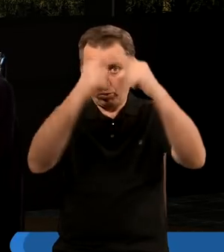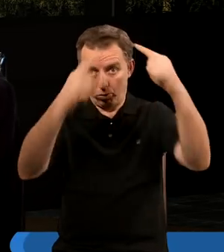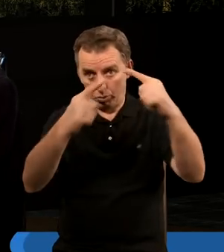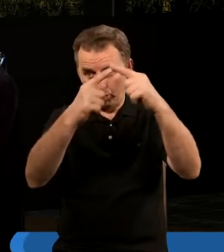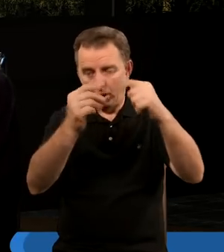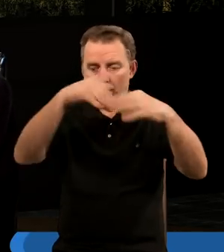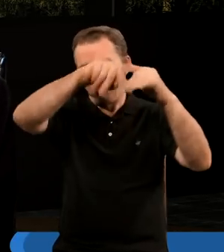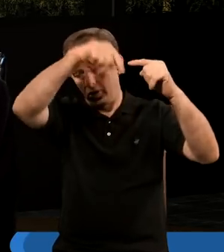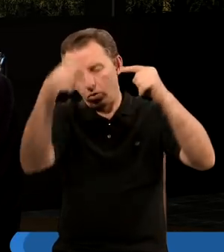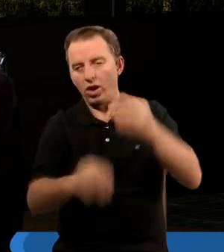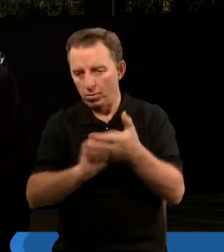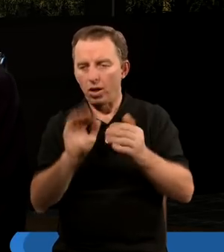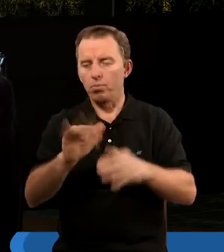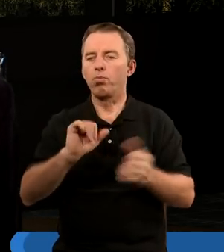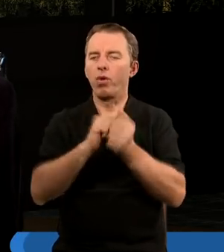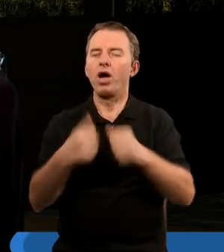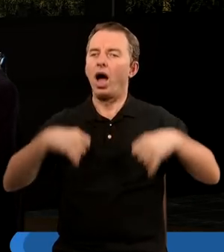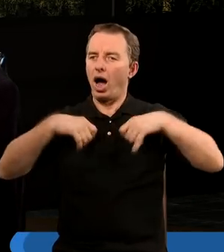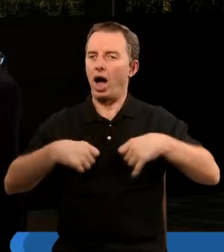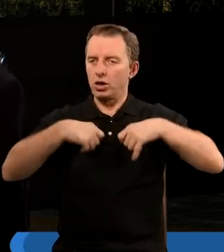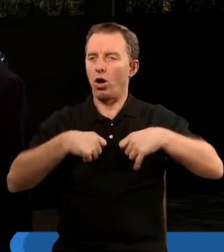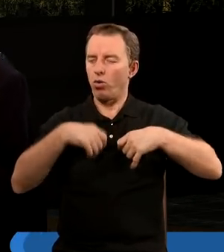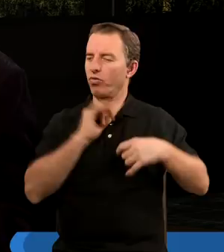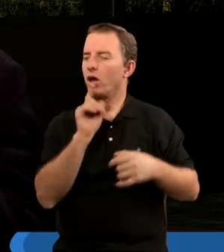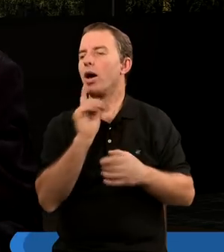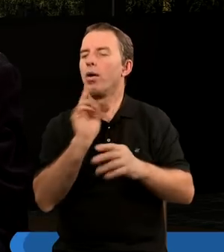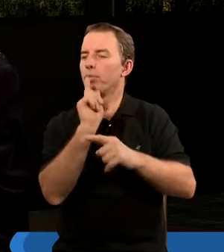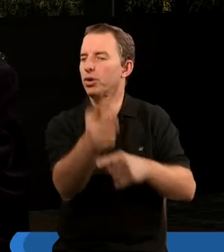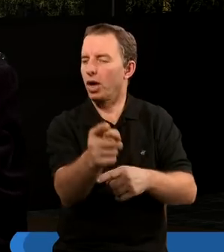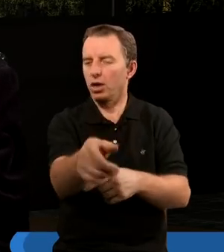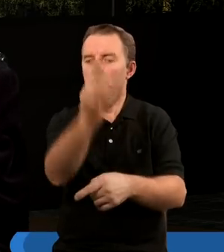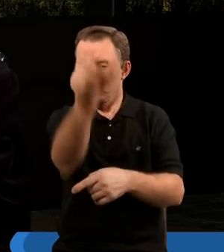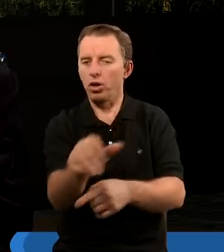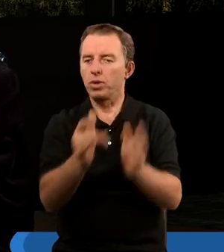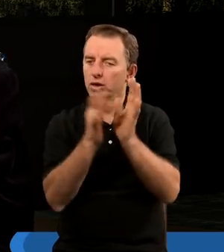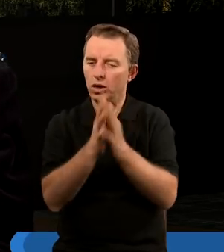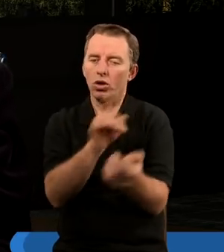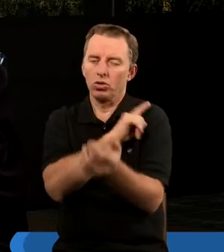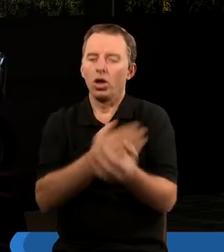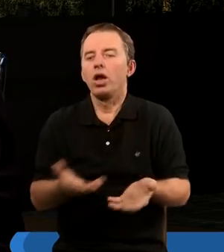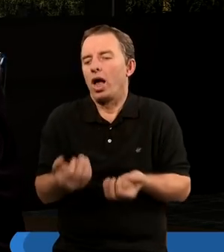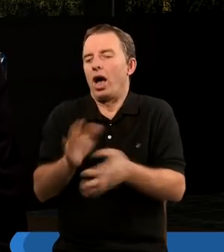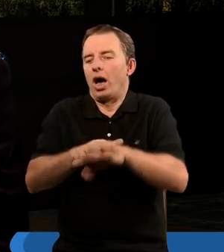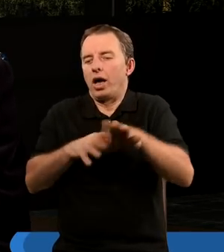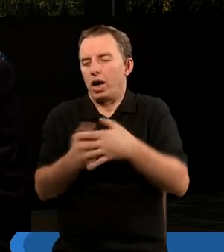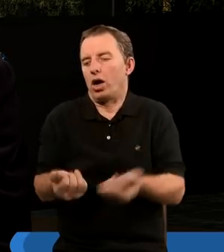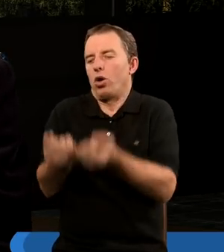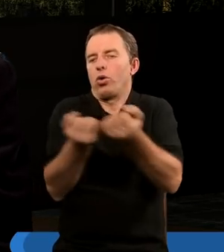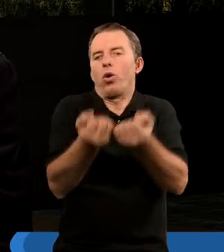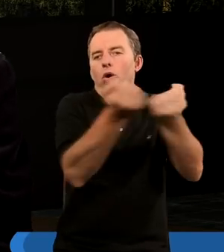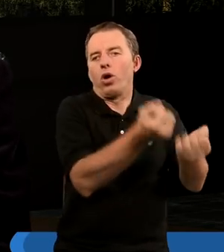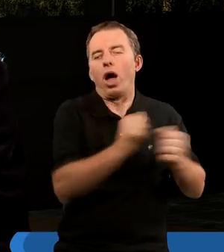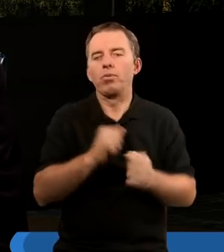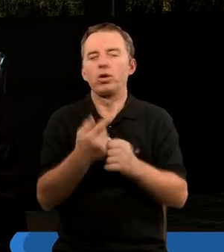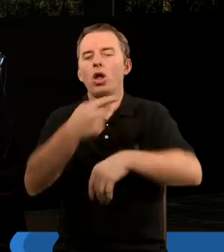dół. Napisano bowiem aniołom swoim przykażę o tobie, aby cię szczegli. Na rękach nosić cię będą,